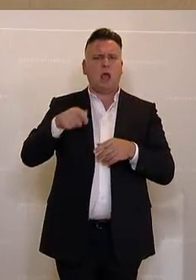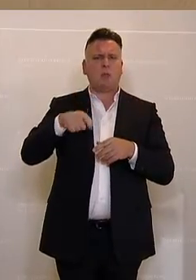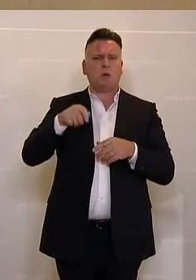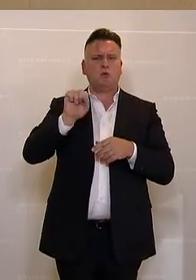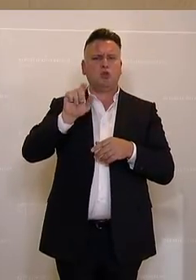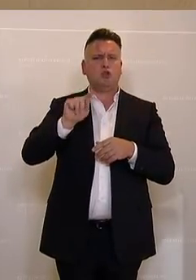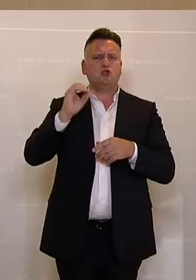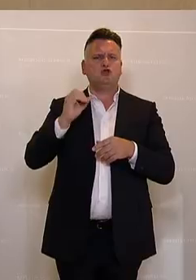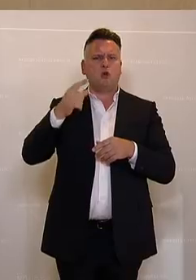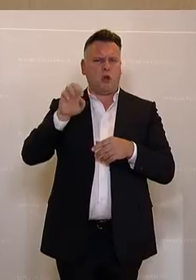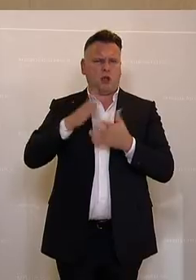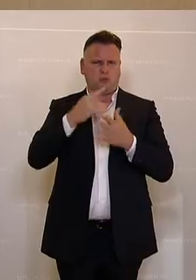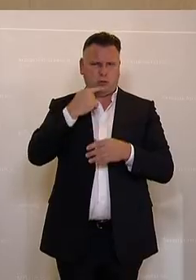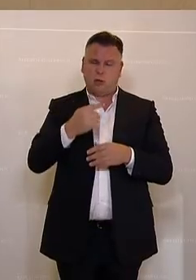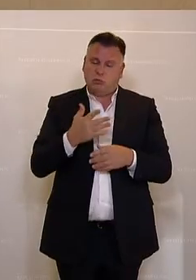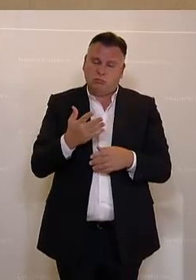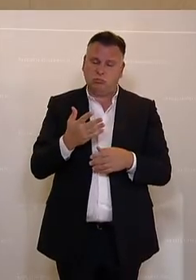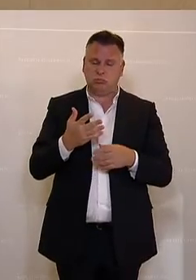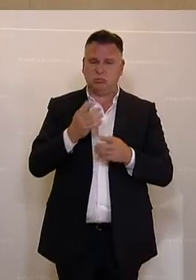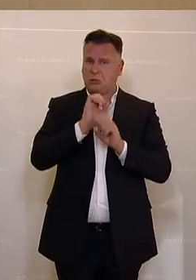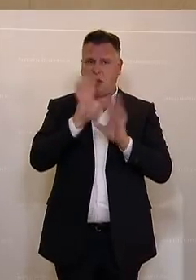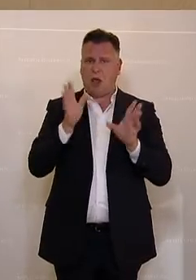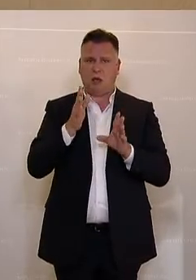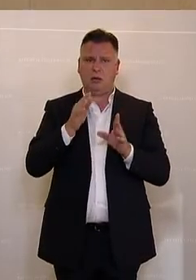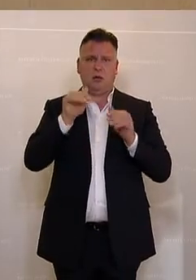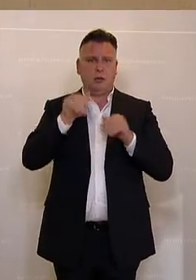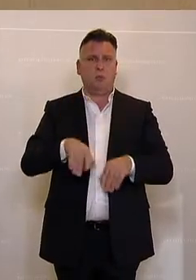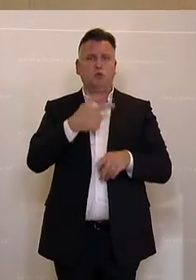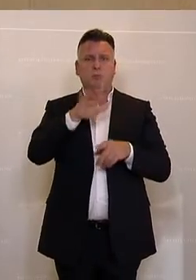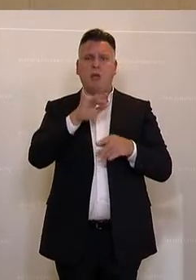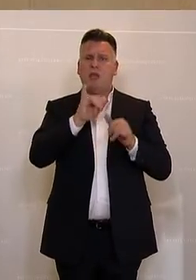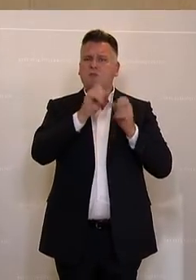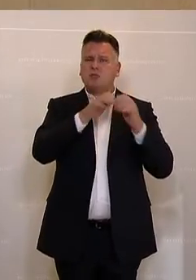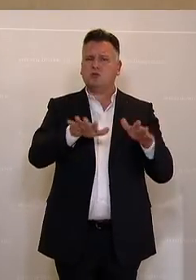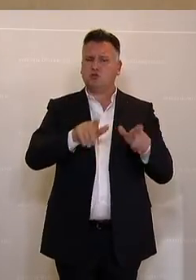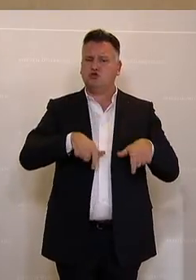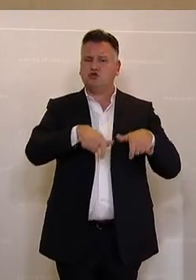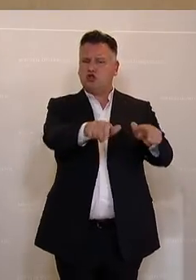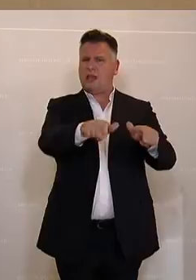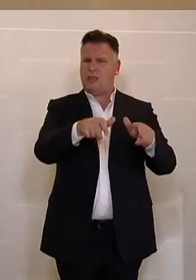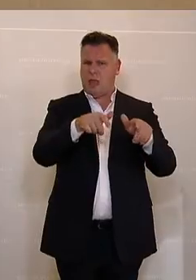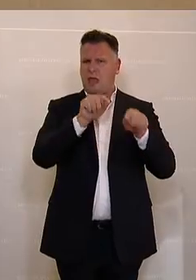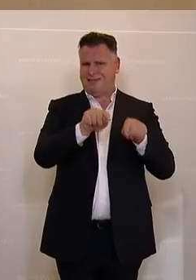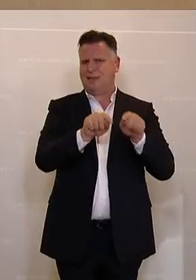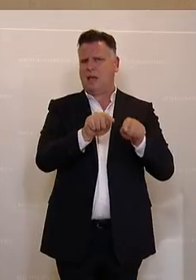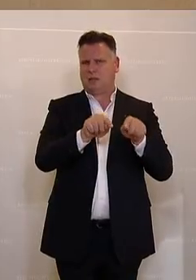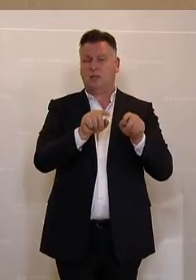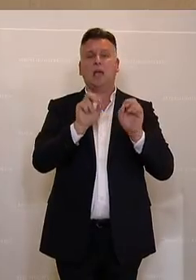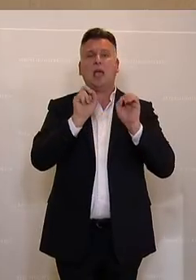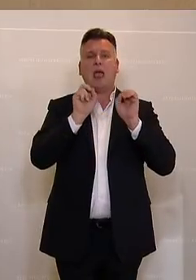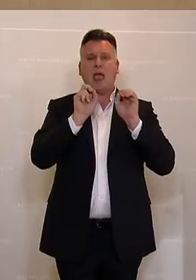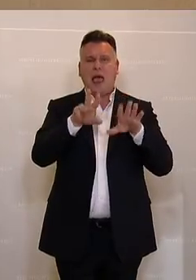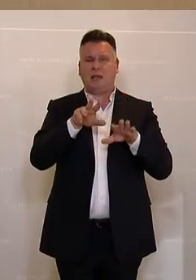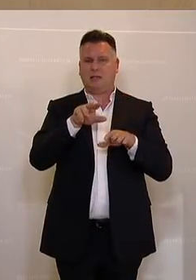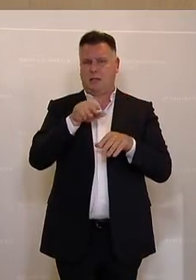erwähnt, ja selbstverständlich, indem wir in die Infrastruktur, in die Schieneninfrastruktur in den nächsten Jahren über 18 Milliarden